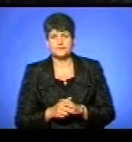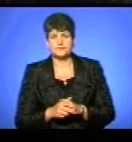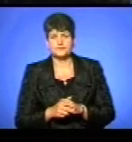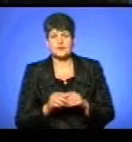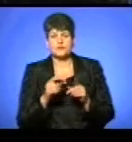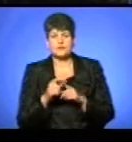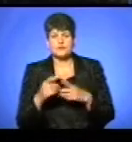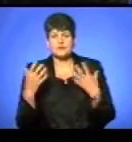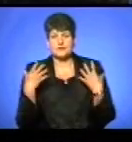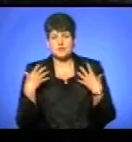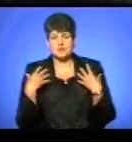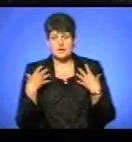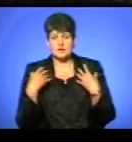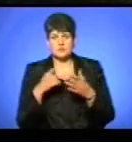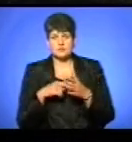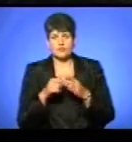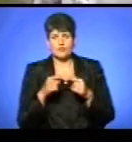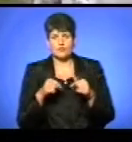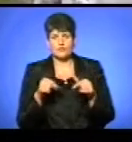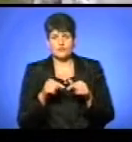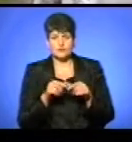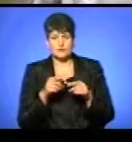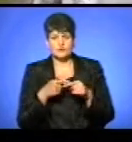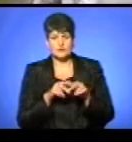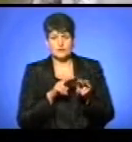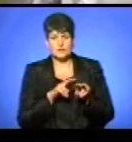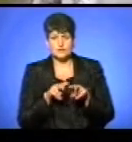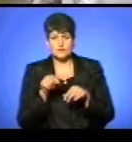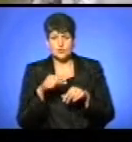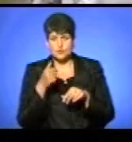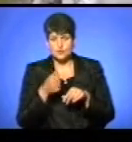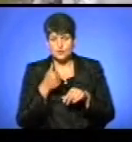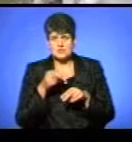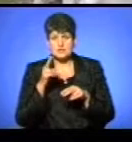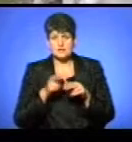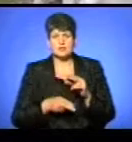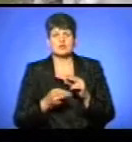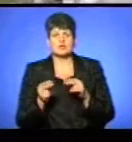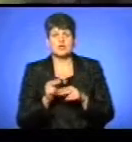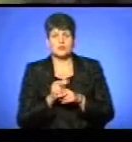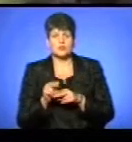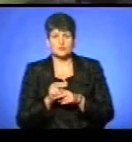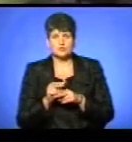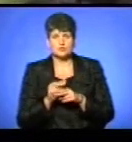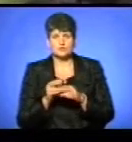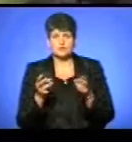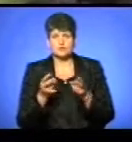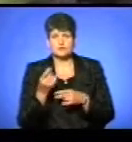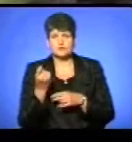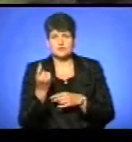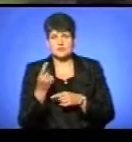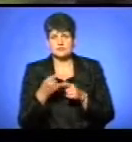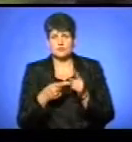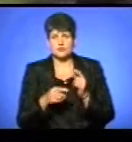начальника міського відділу технагляду Олега Вітика, Цьогоріч на завершення реконструкції дамби Тернопільського ставу потрібно 11